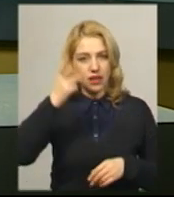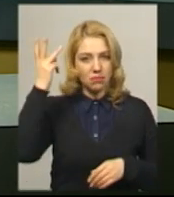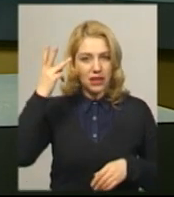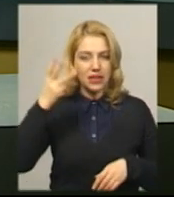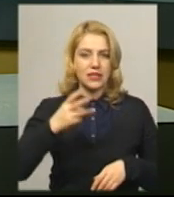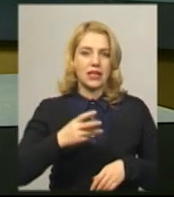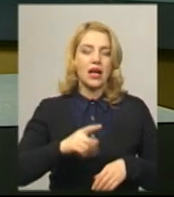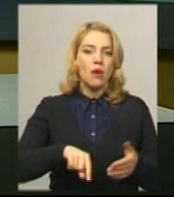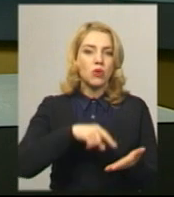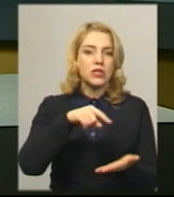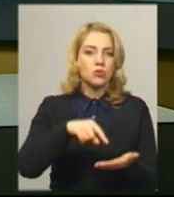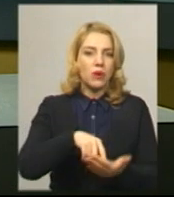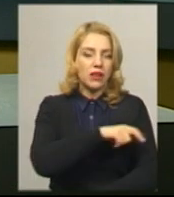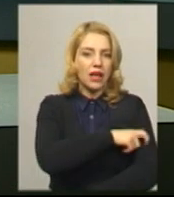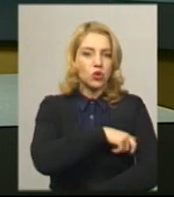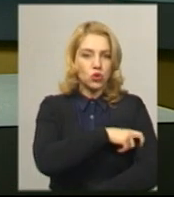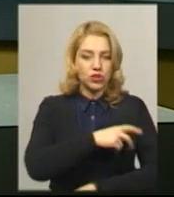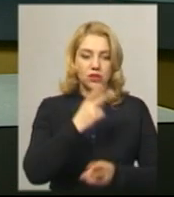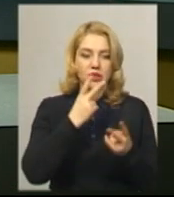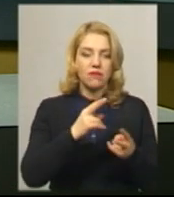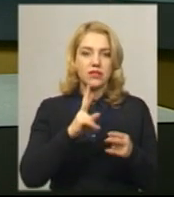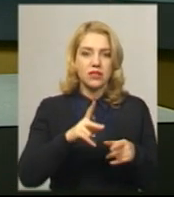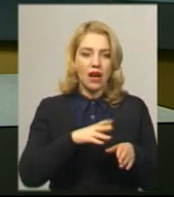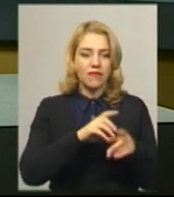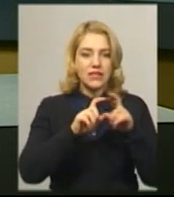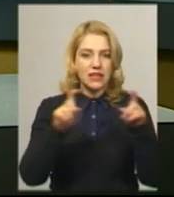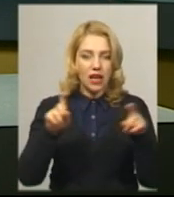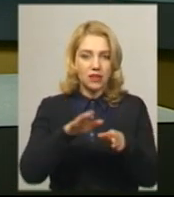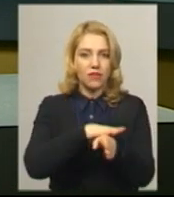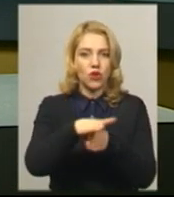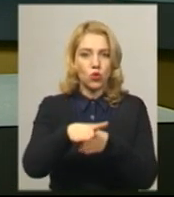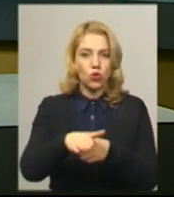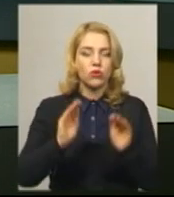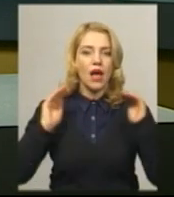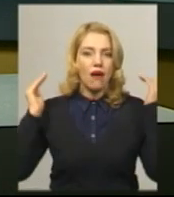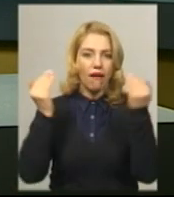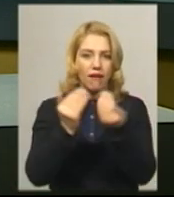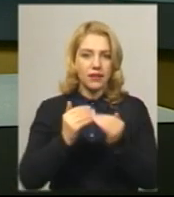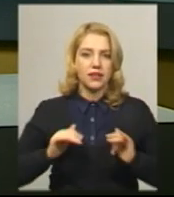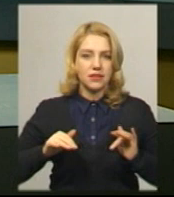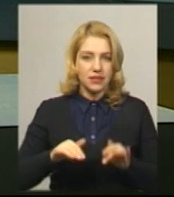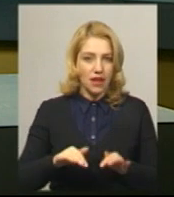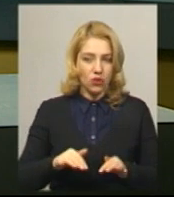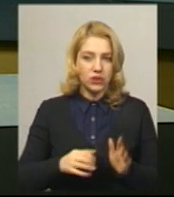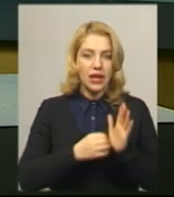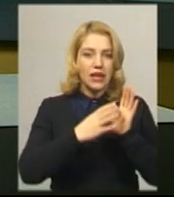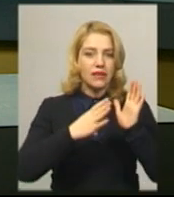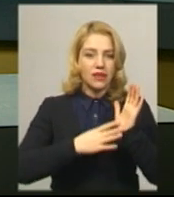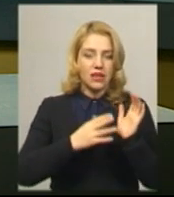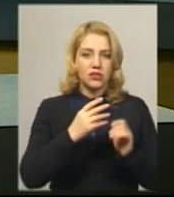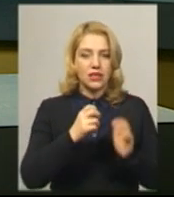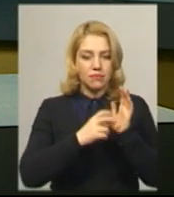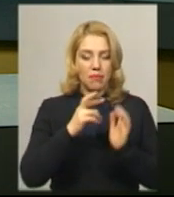дружини в обласному центрі. Дивляться, як у закладах дотримуються карантинних заходів, згідно яких 17 березня вони мають бути